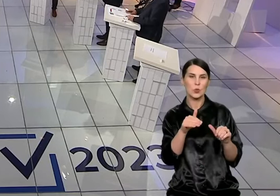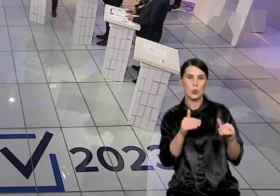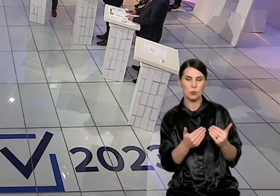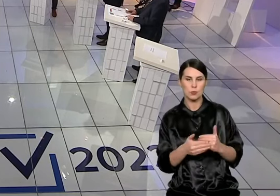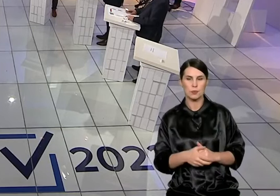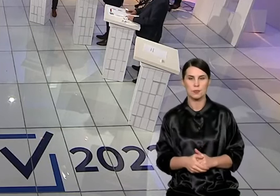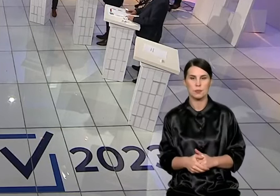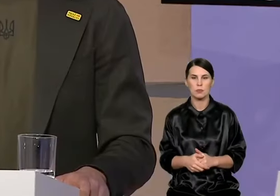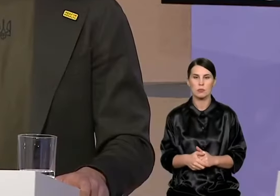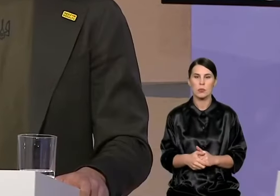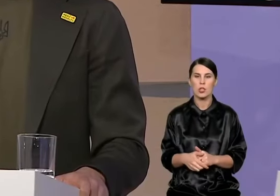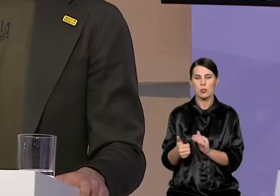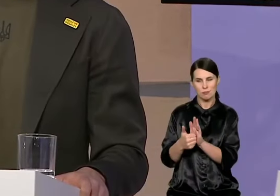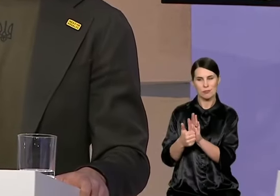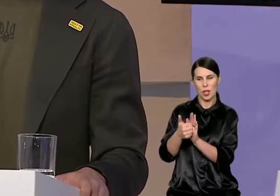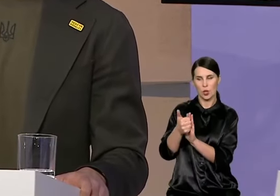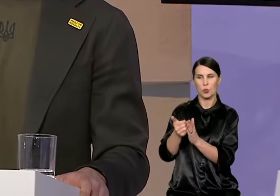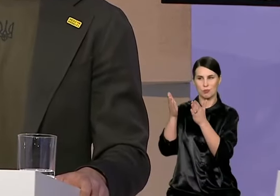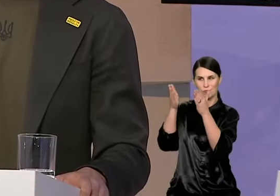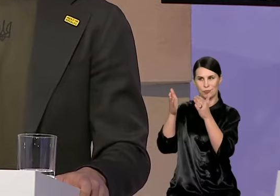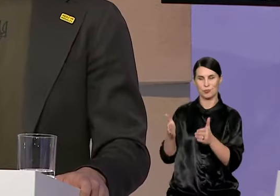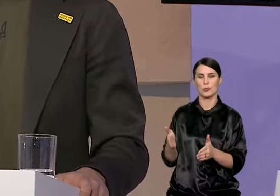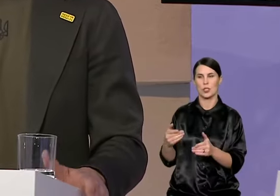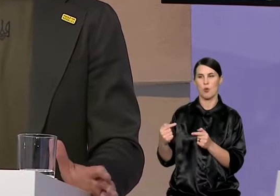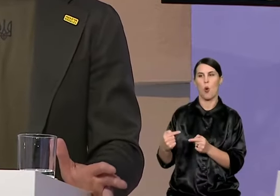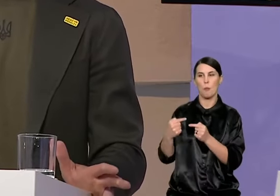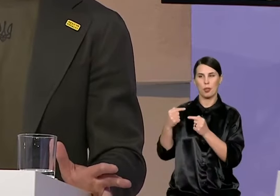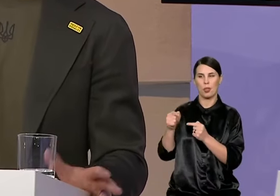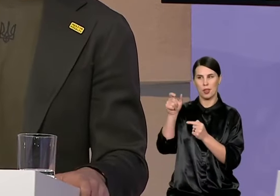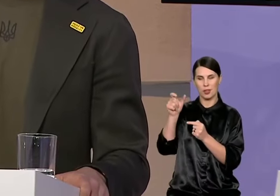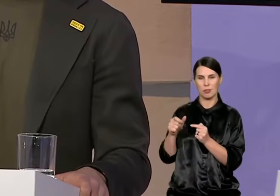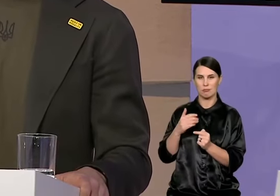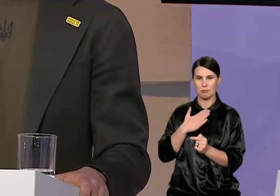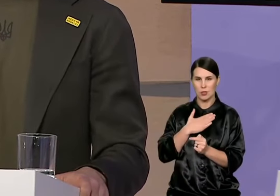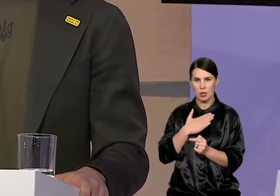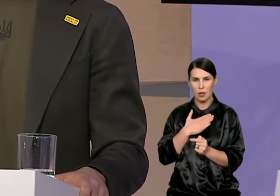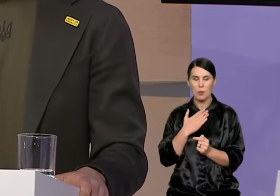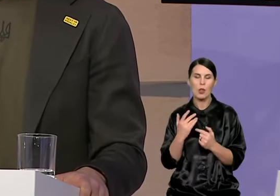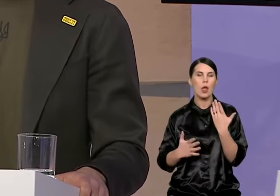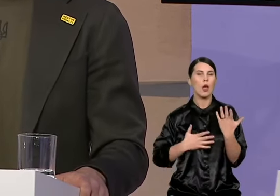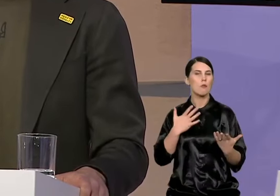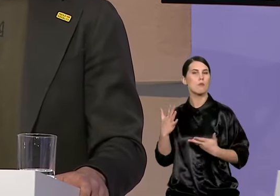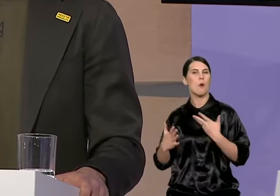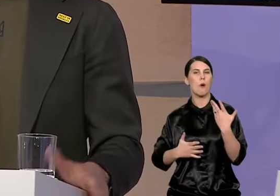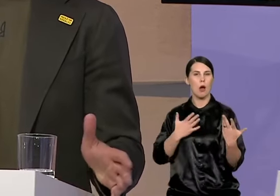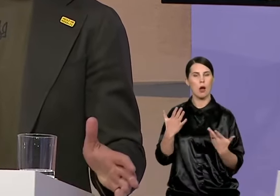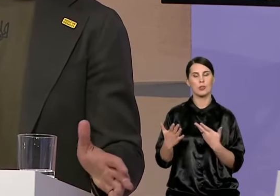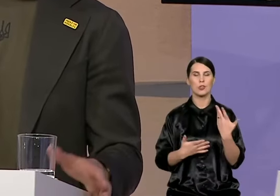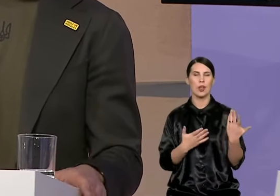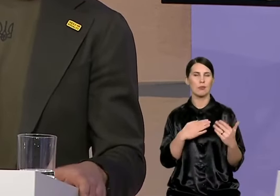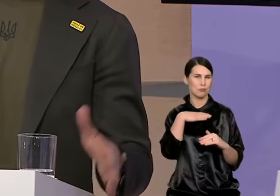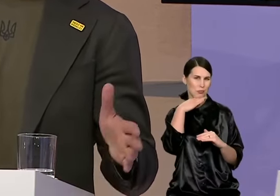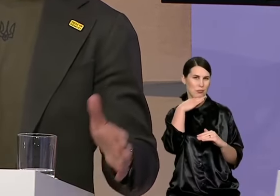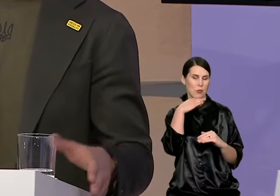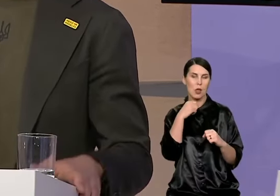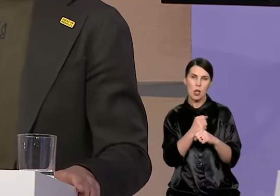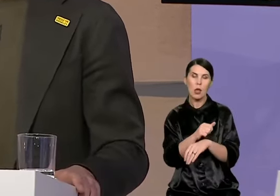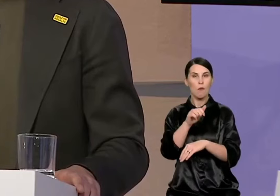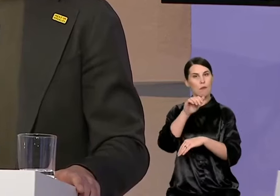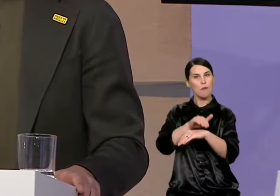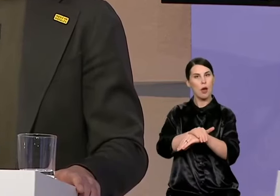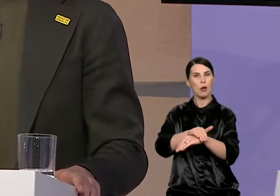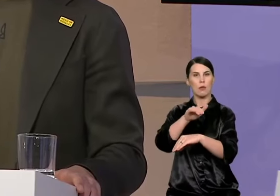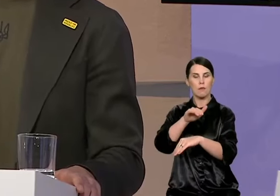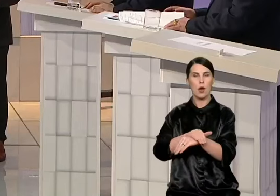aš gerbiu Jūs, Vytautai, kaip ideologinį oponentą, bet būtų labai gerai, kad mes ne tik emocijomis ir ideologijomis, bet ir faktais. Jūs minėjote, kad esą